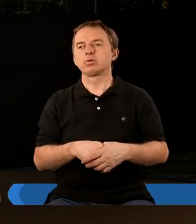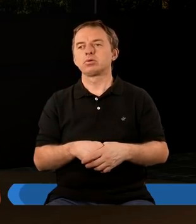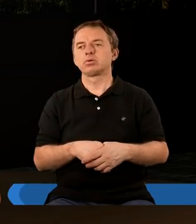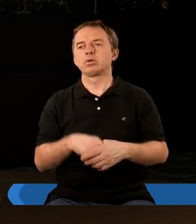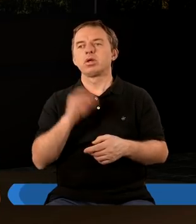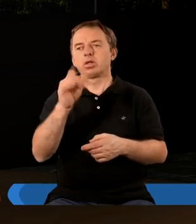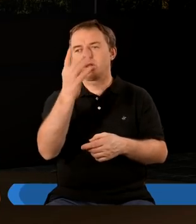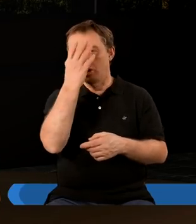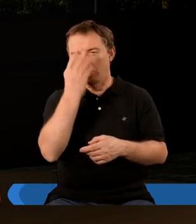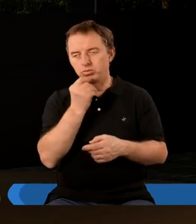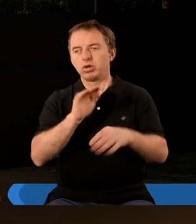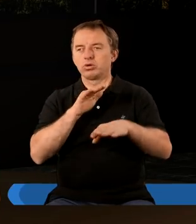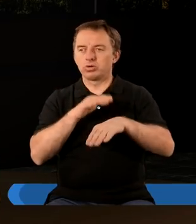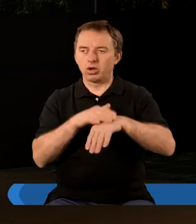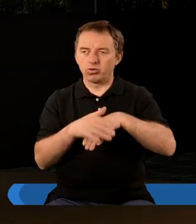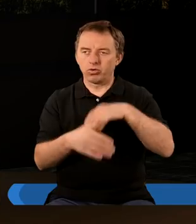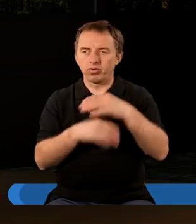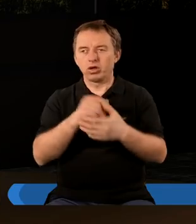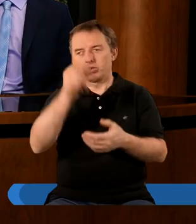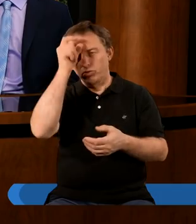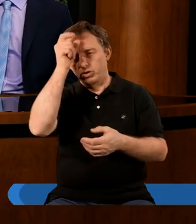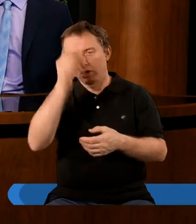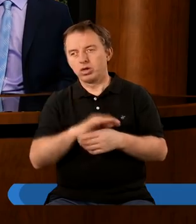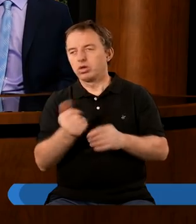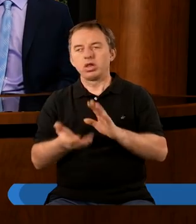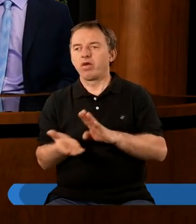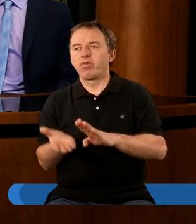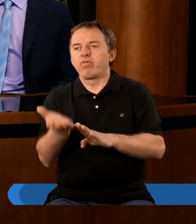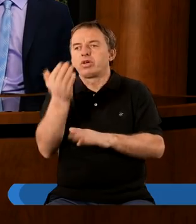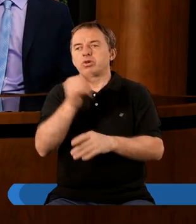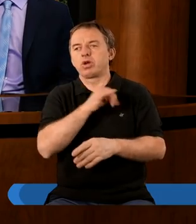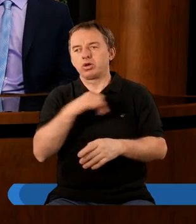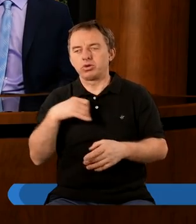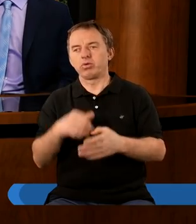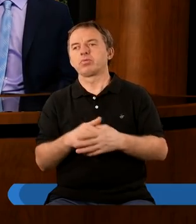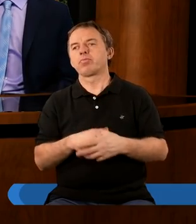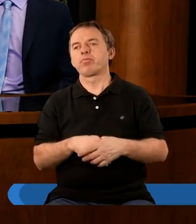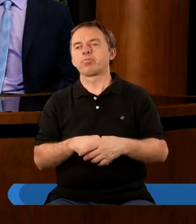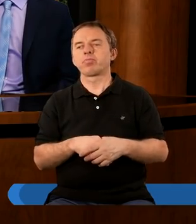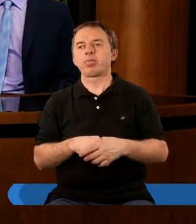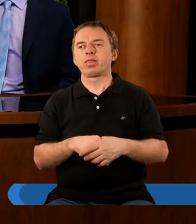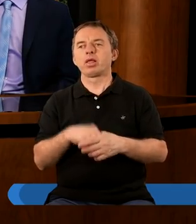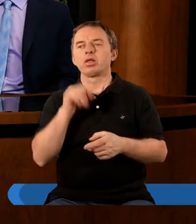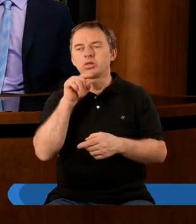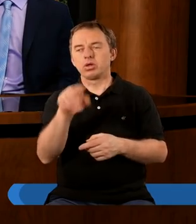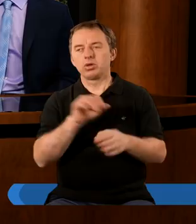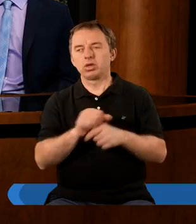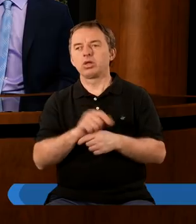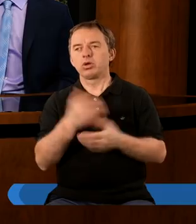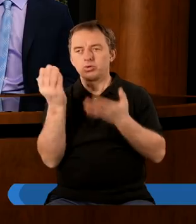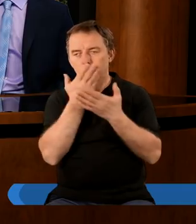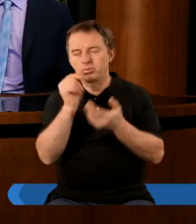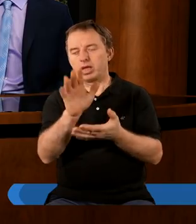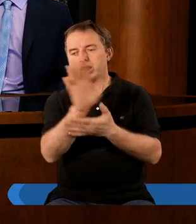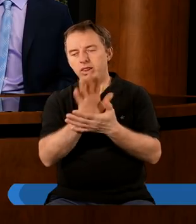To jest też taki obraz szczęśliwego człowieka, który wreszcie nie wywyższa siebie. Właśnie, to jest istotne, że kiedy